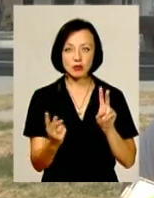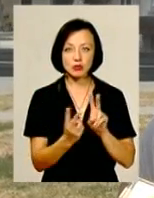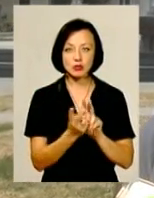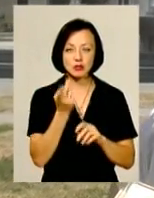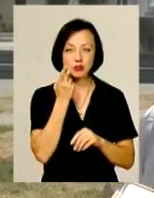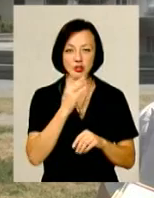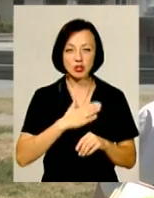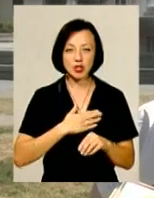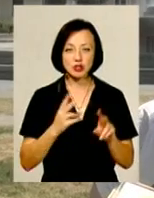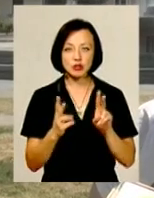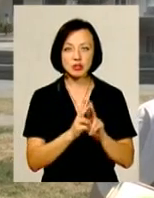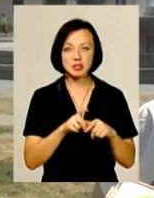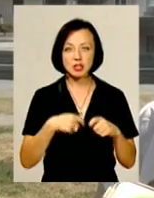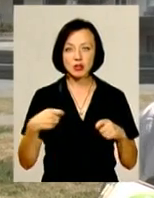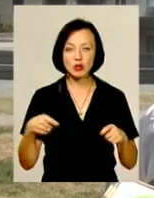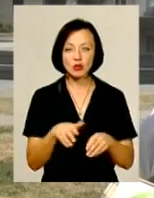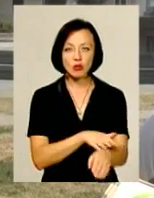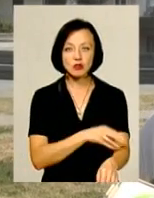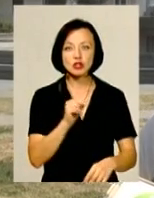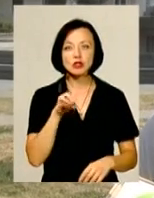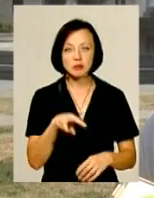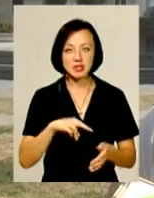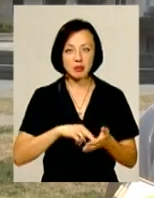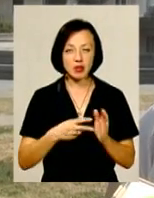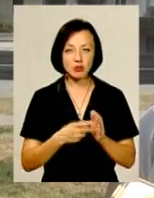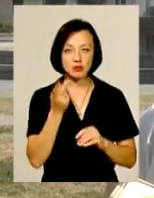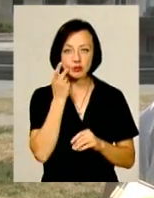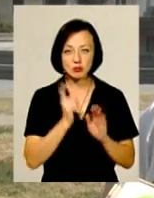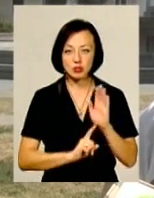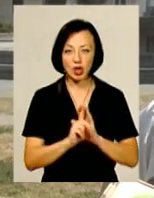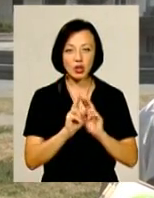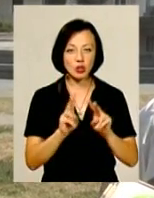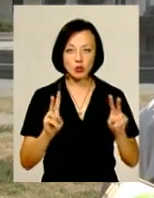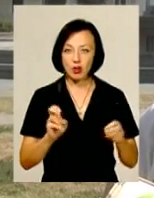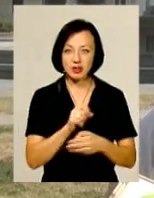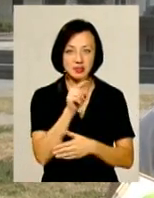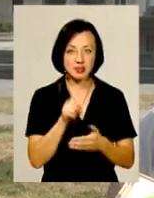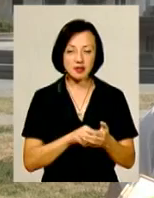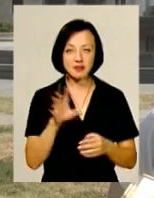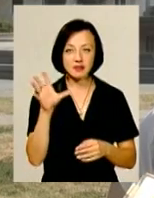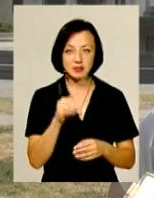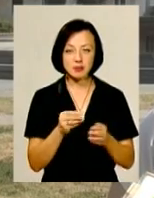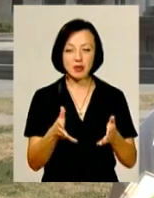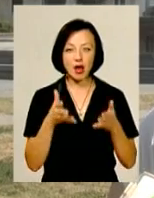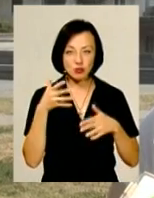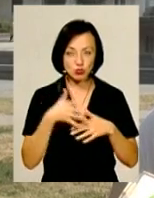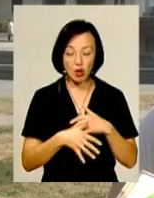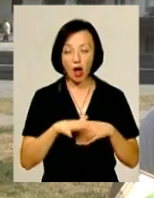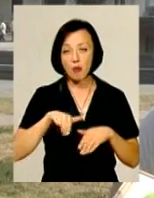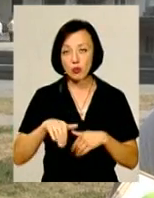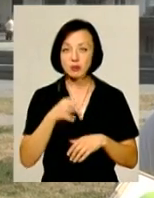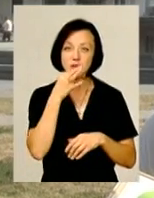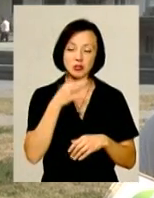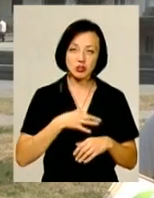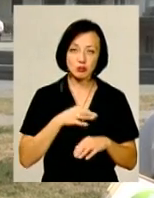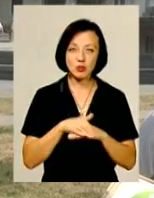завжди наші зустрічі затягувалися довше, ніж заплановано. Тому що, як правило, спочатку ніхто не ставить запитань, всім все зрозуміло, все добре, а потім, а скажіть, будь